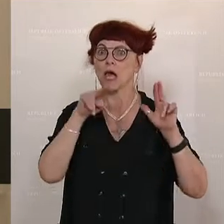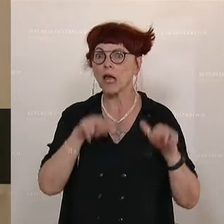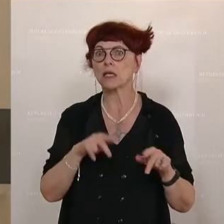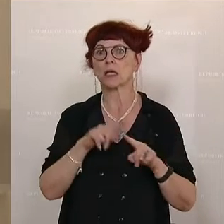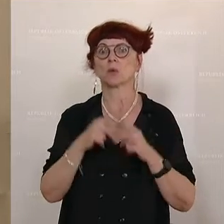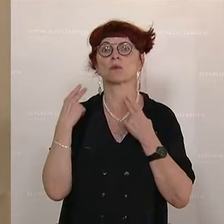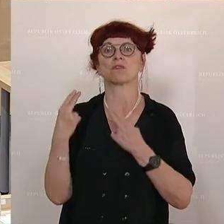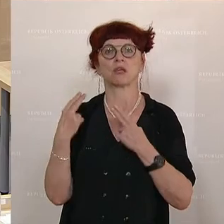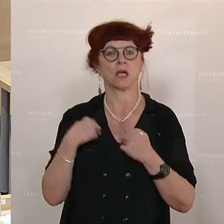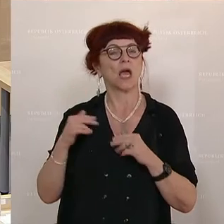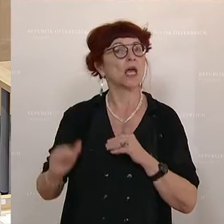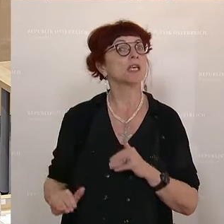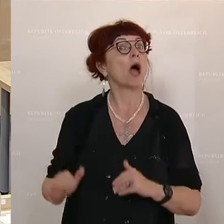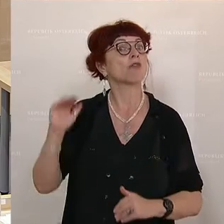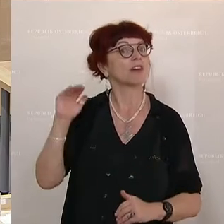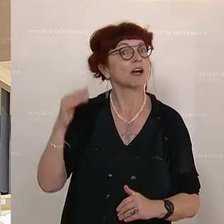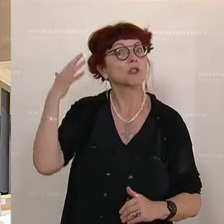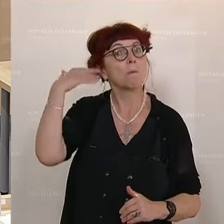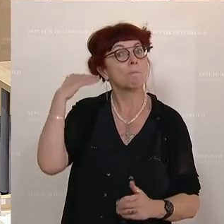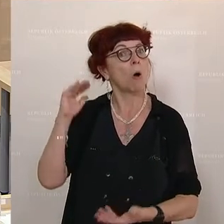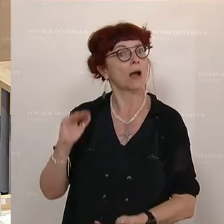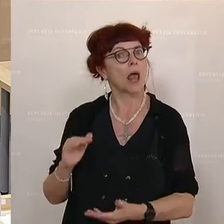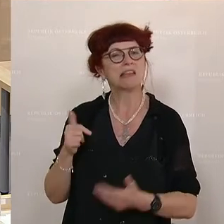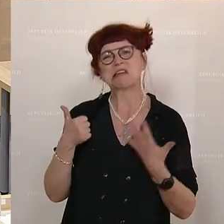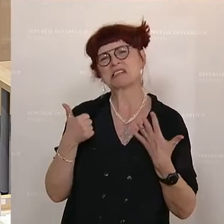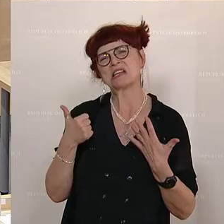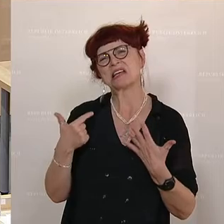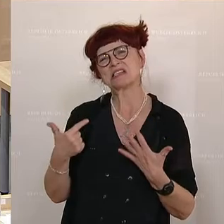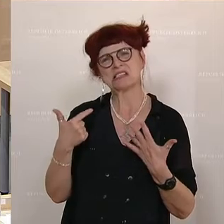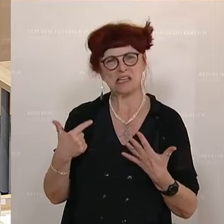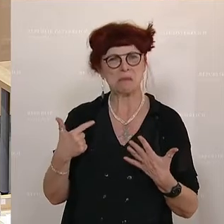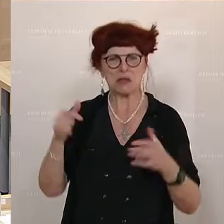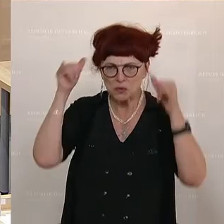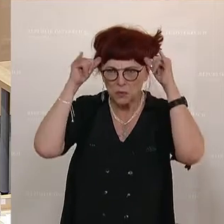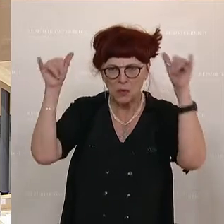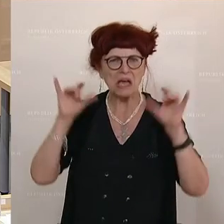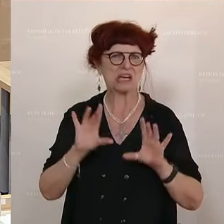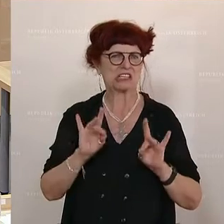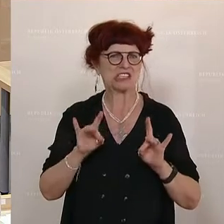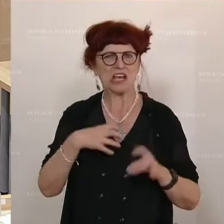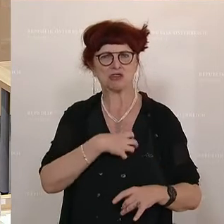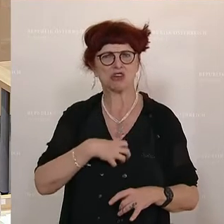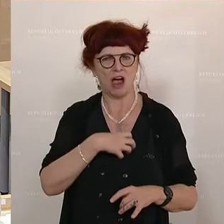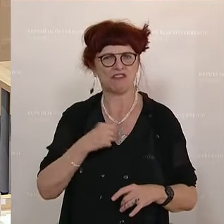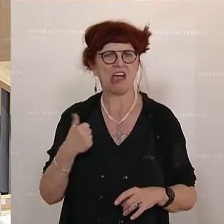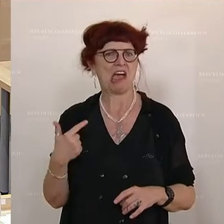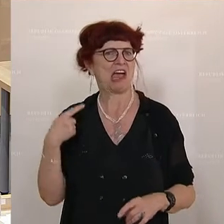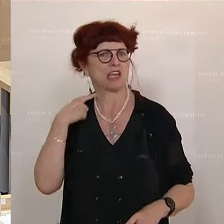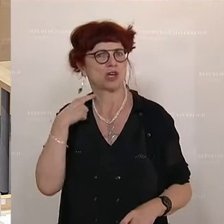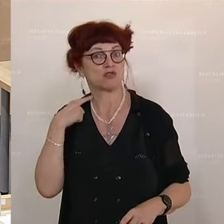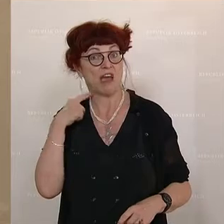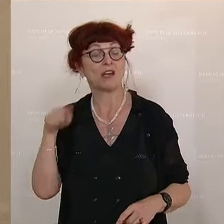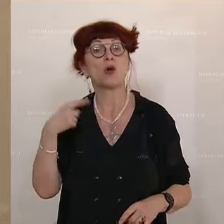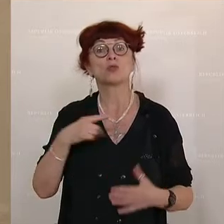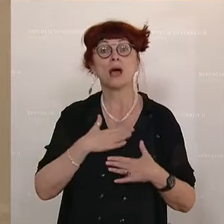Ich bin aufgewachsen bei einem kleinen Bauer. Sechs, sieben Kühe, zehn Schaf, ein paar Schweine und dann haben meine Eltern mit dem Tourismus